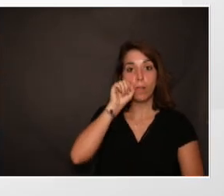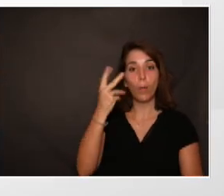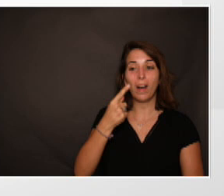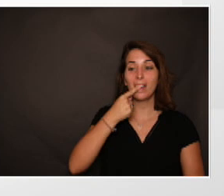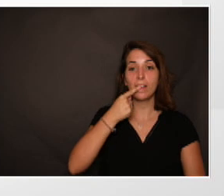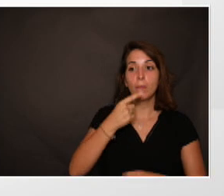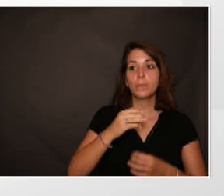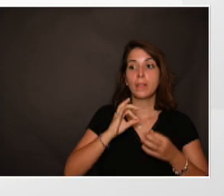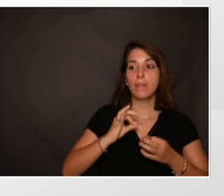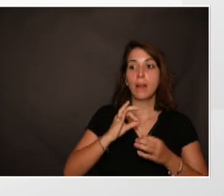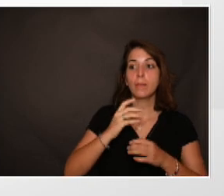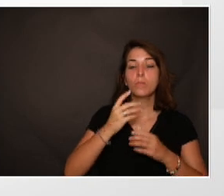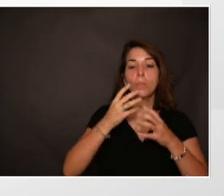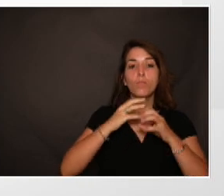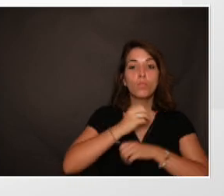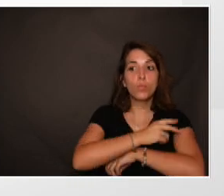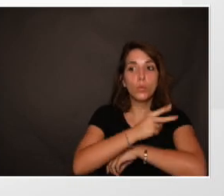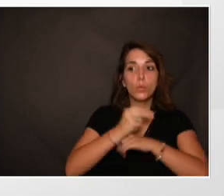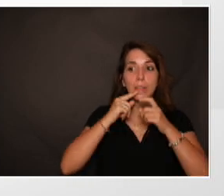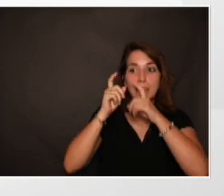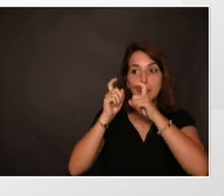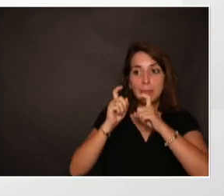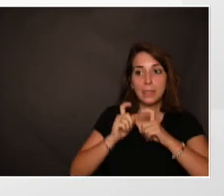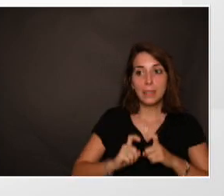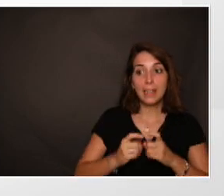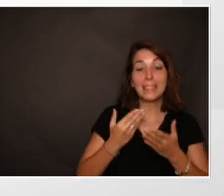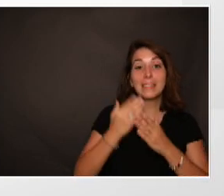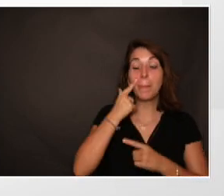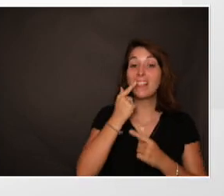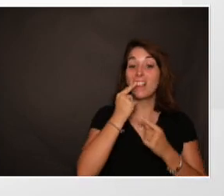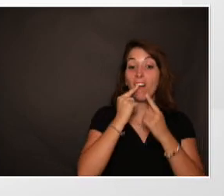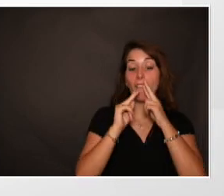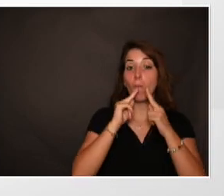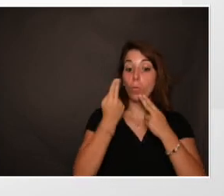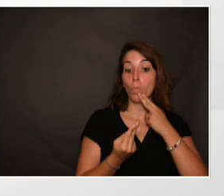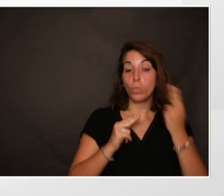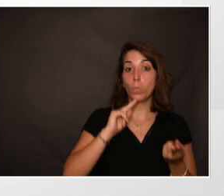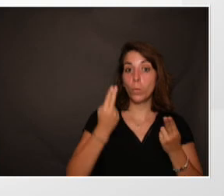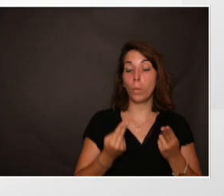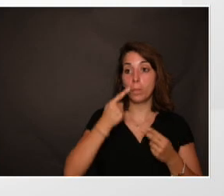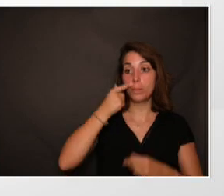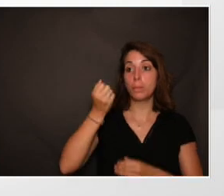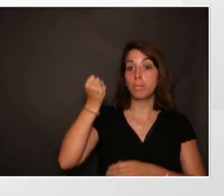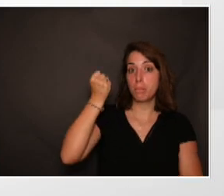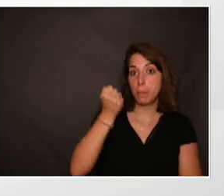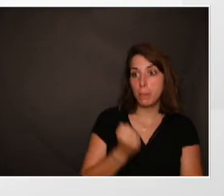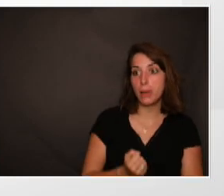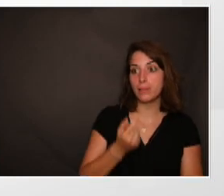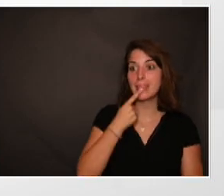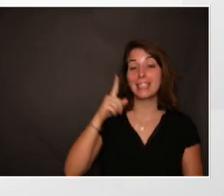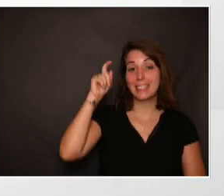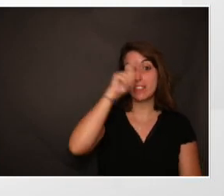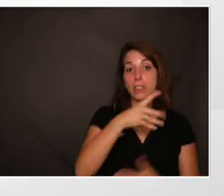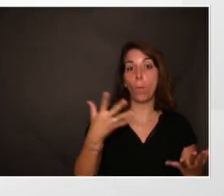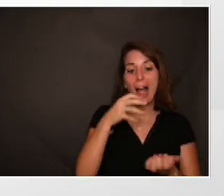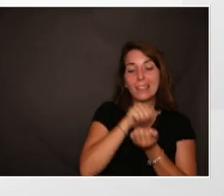musculaire. Celle-ci va être accentuée en cas de perte de dents, mais en tout cas, elle va entraîner une difficulté à la